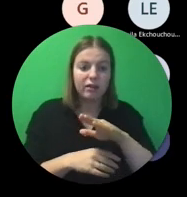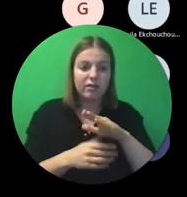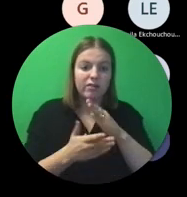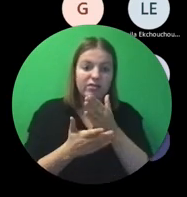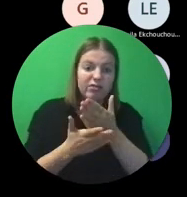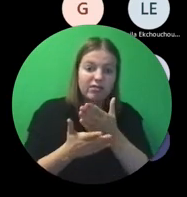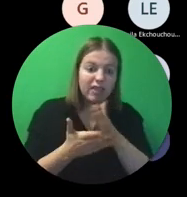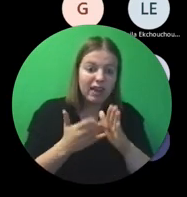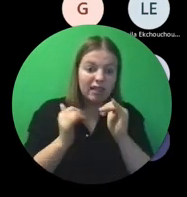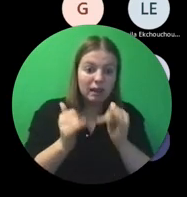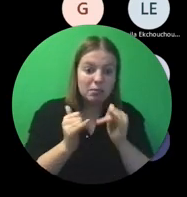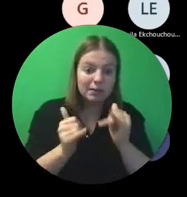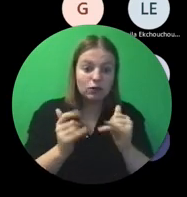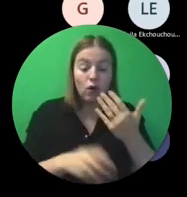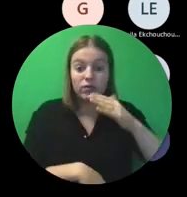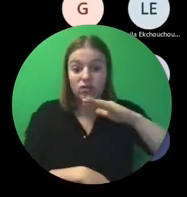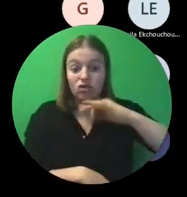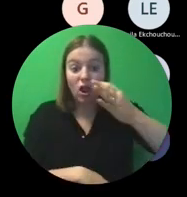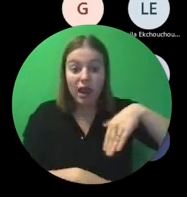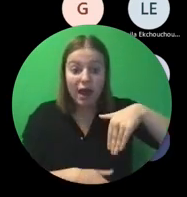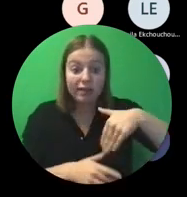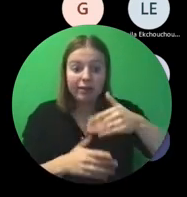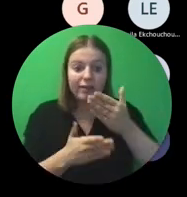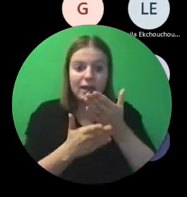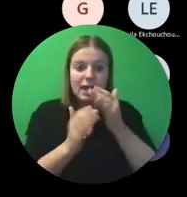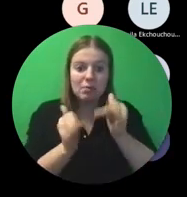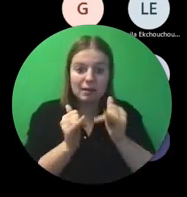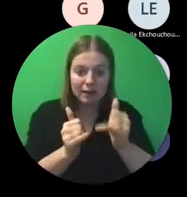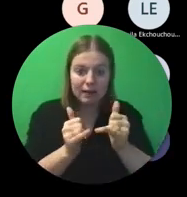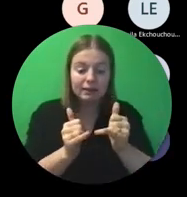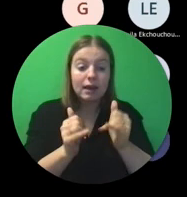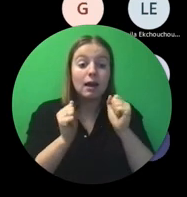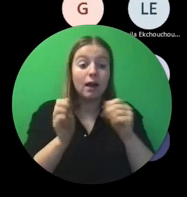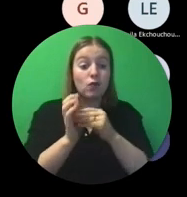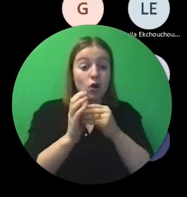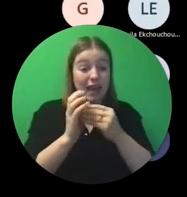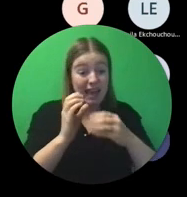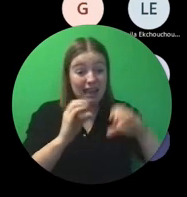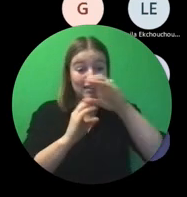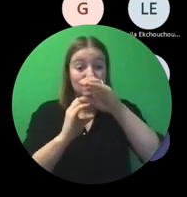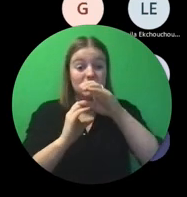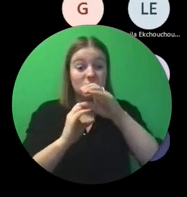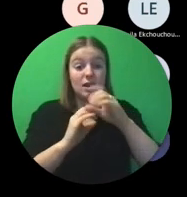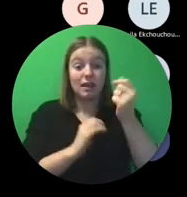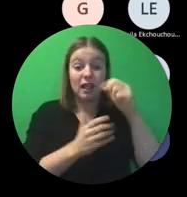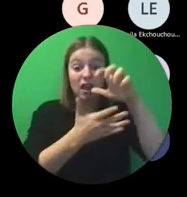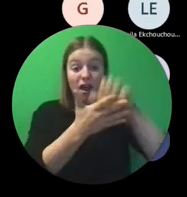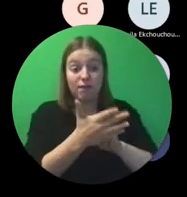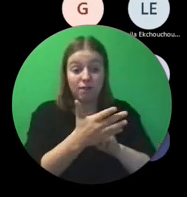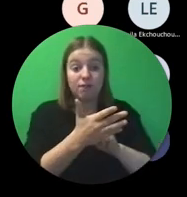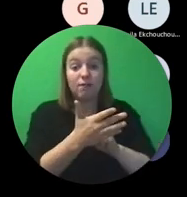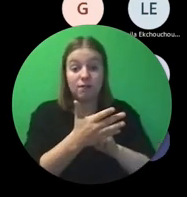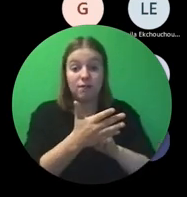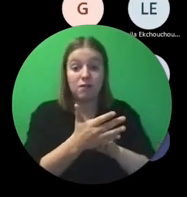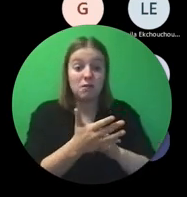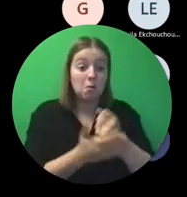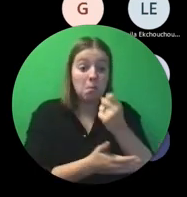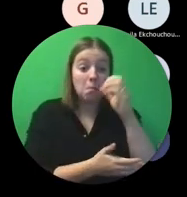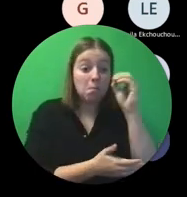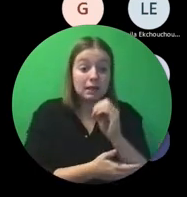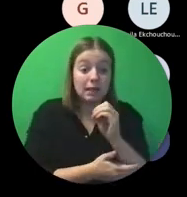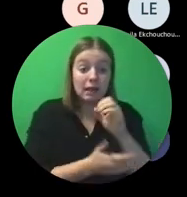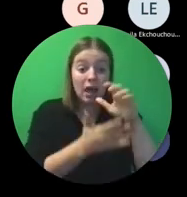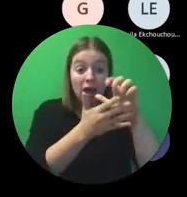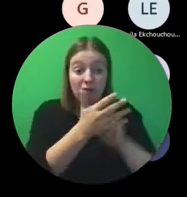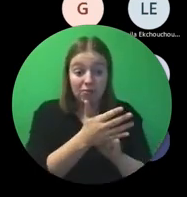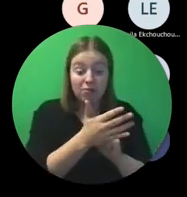dit project is gewoon niet goed uitgevoerd, dan kan daar bovenop ook nog een vermindering plaatsvinden, met een zeker percentage, afhankelijk